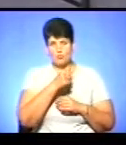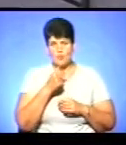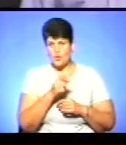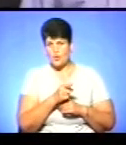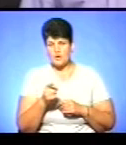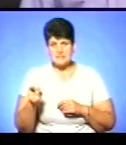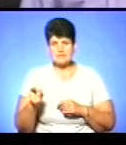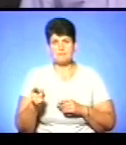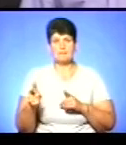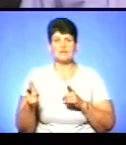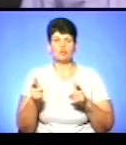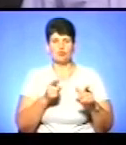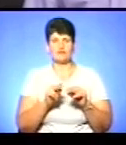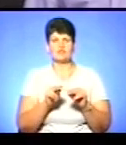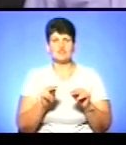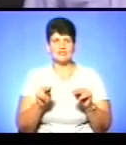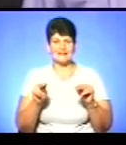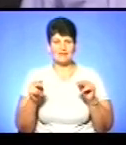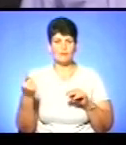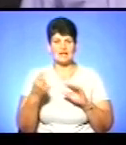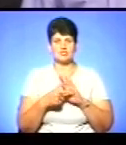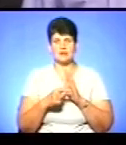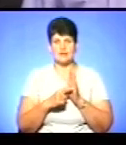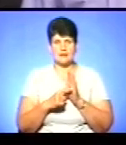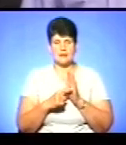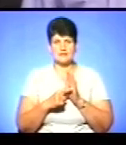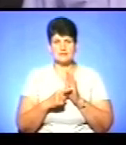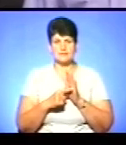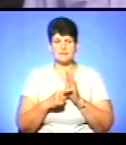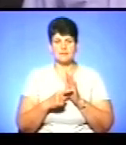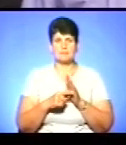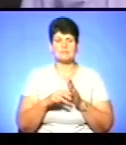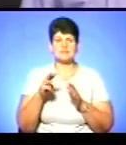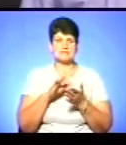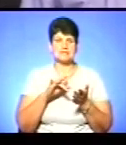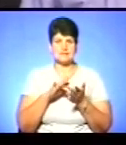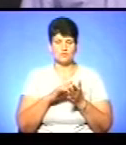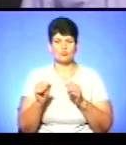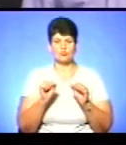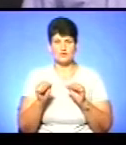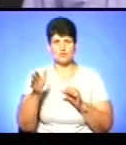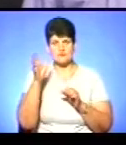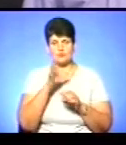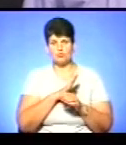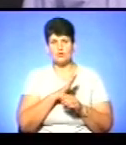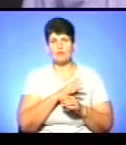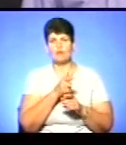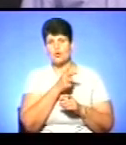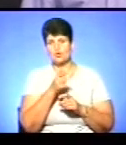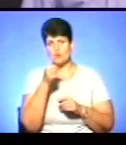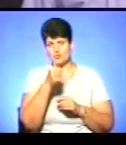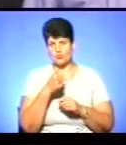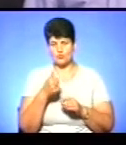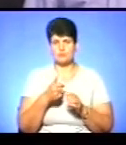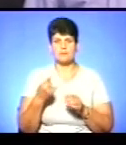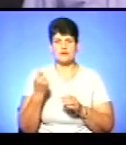підготовка вчителів перших класів методичним центром управління освіти здійснювалася впродовж усього року. Отак,